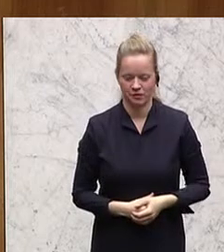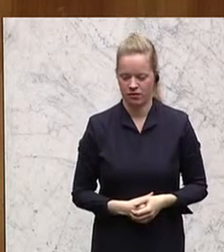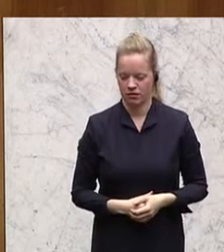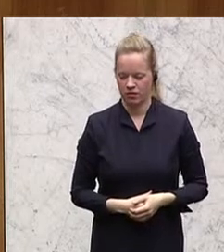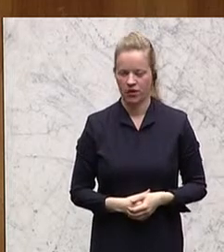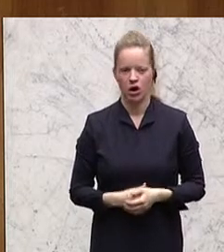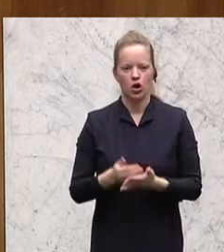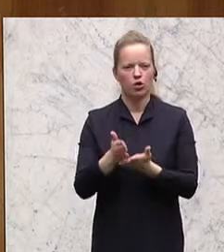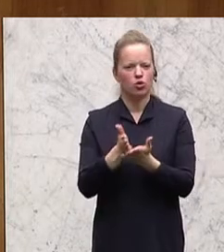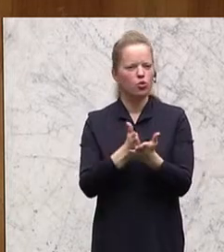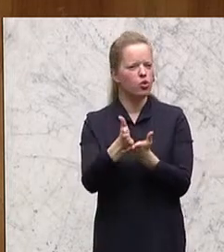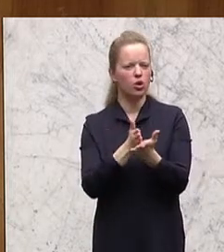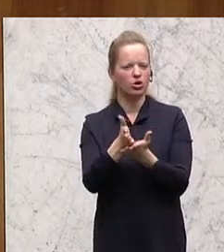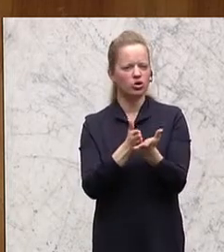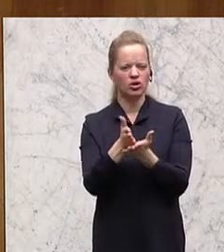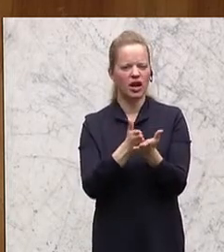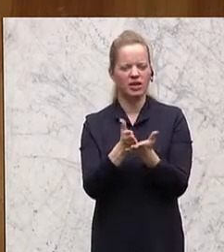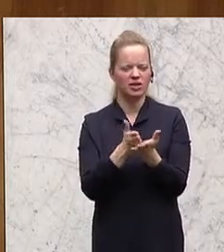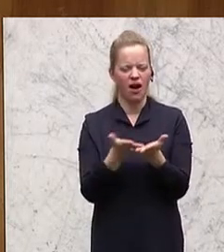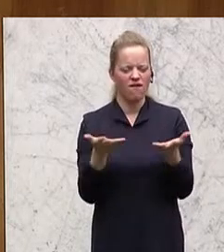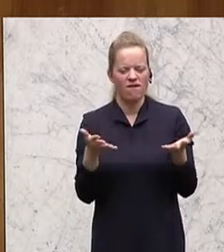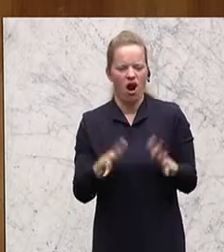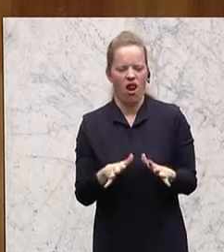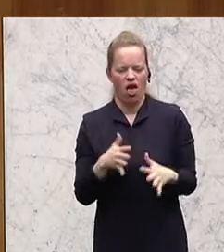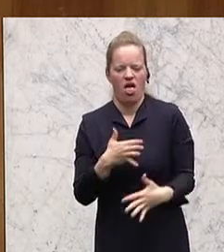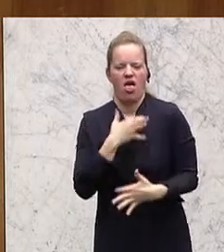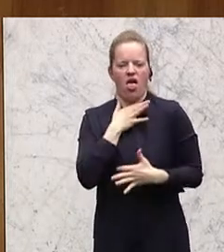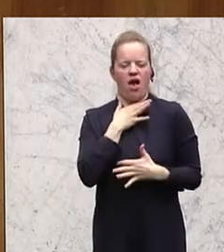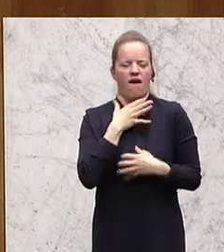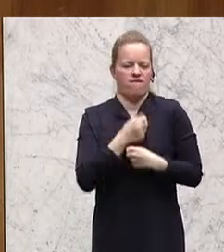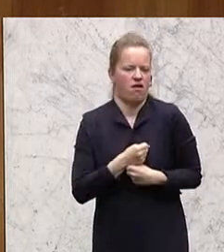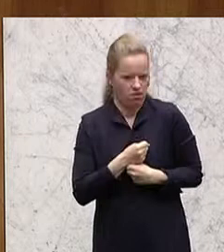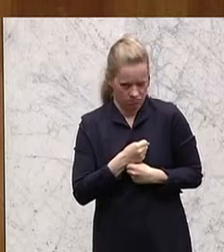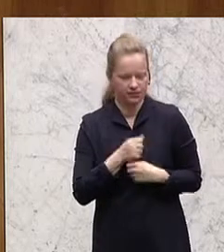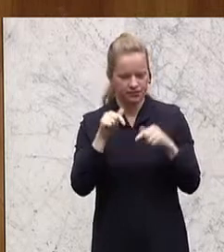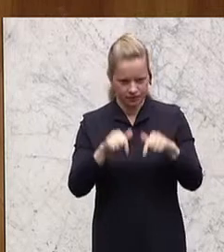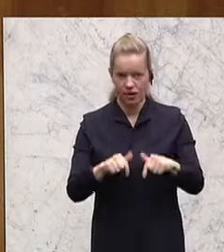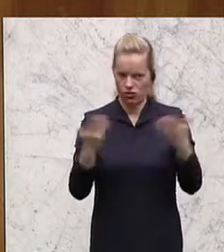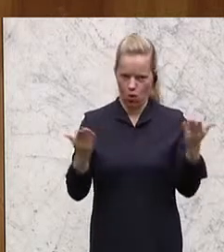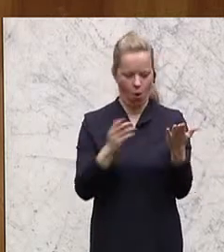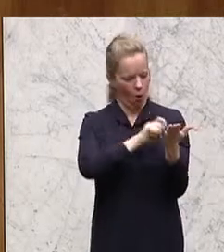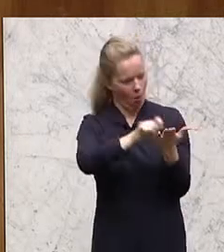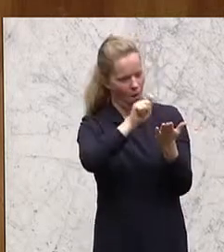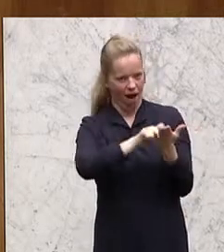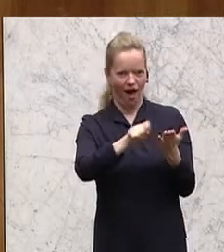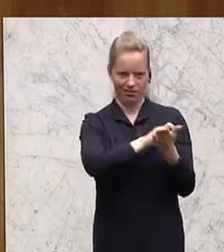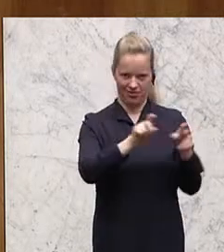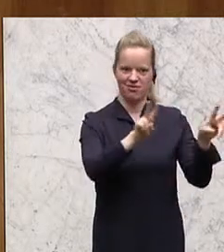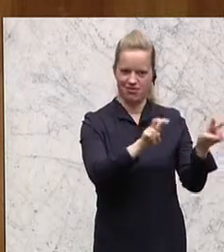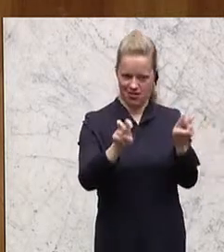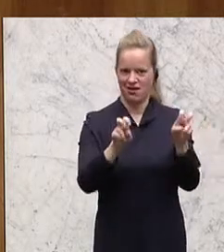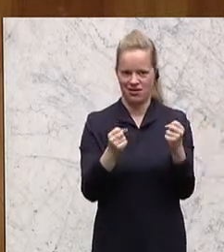in der Durchschnittsfalle, wäre die Tragödie des österreichischen Hochschulsektors ein Roman, würde er wahrscheinlich diesen Namen tragen.